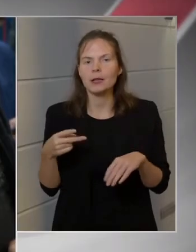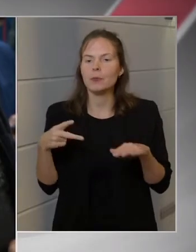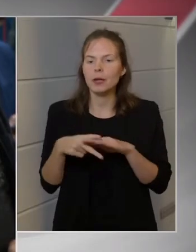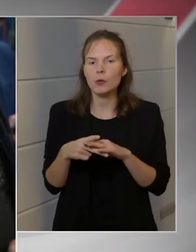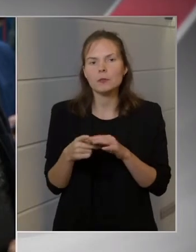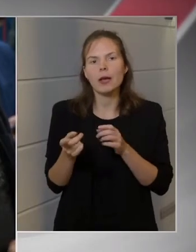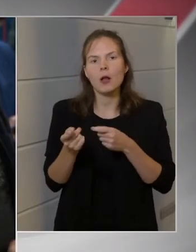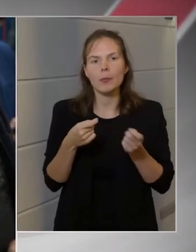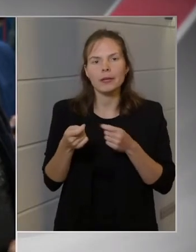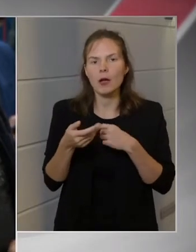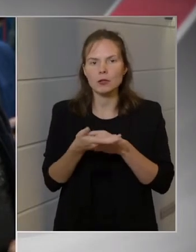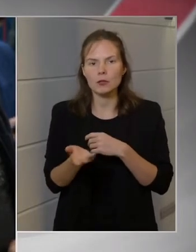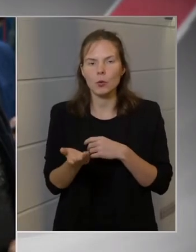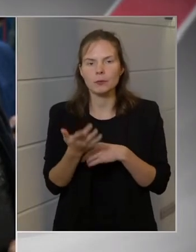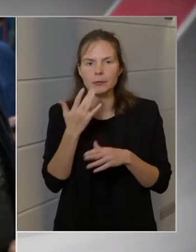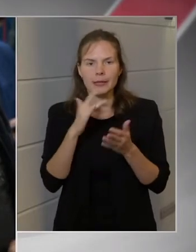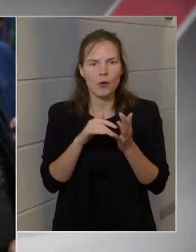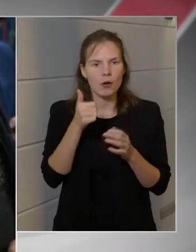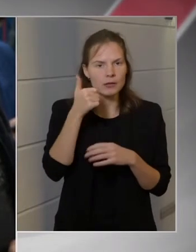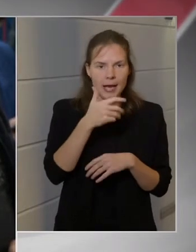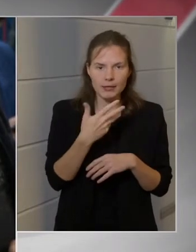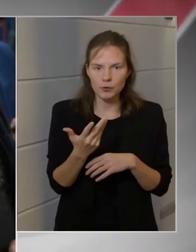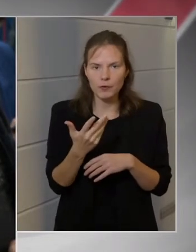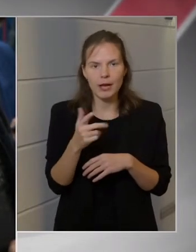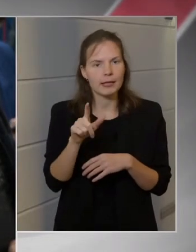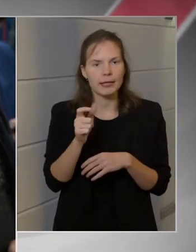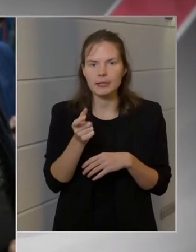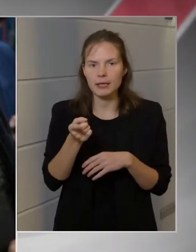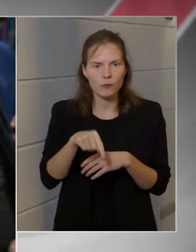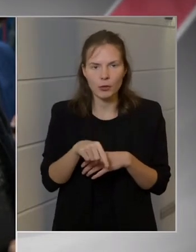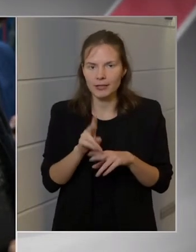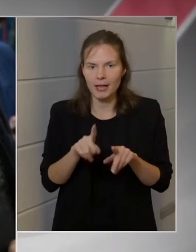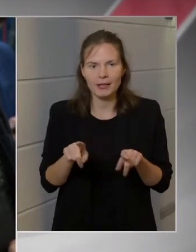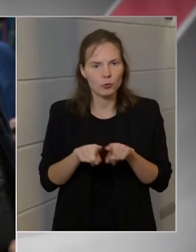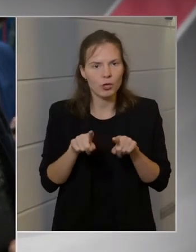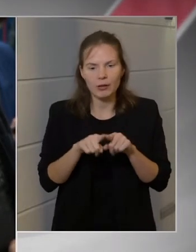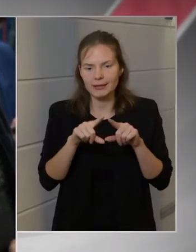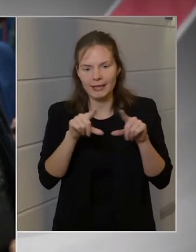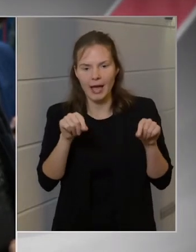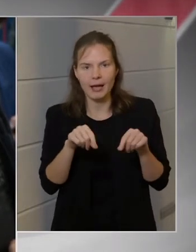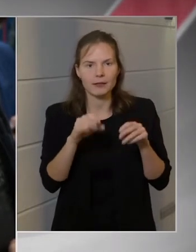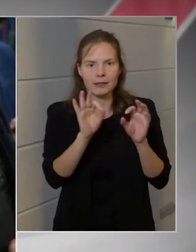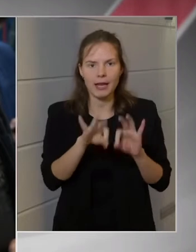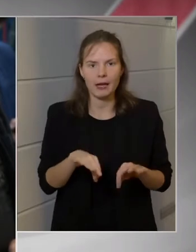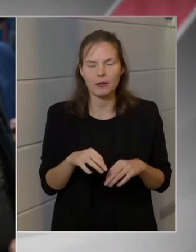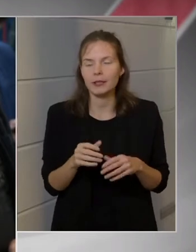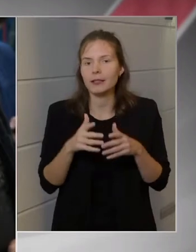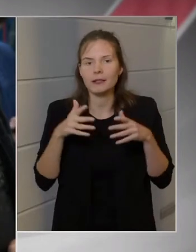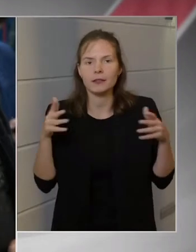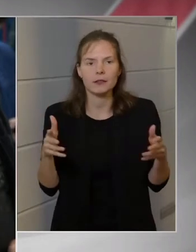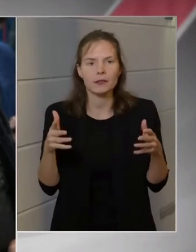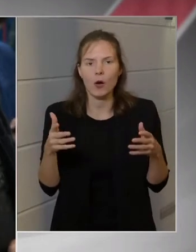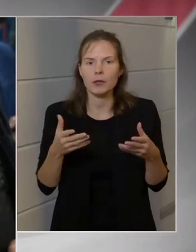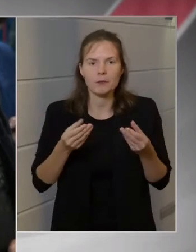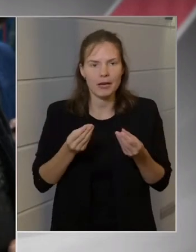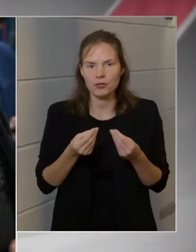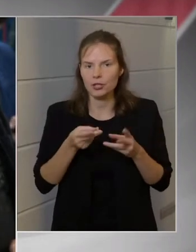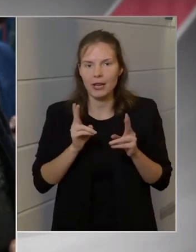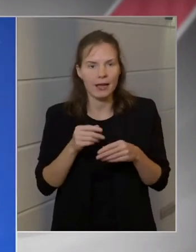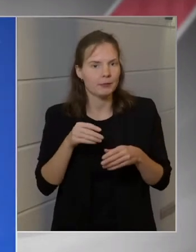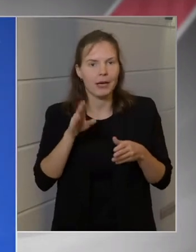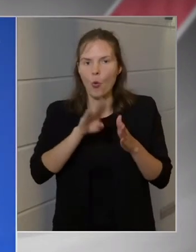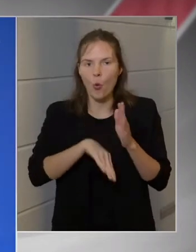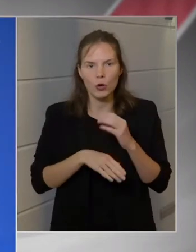piacon, mondjuk 150-200 forintért lehet ugyanilyeneket legyártatni, nagy mennyiségben, talán még